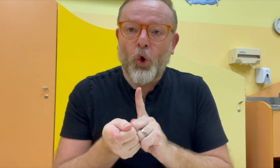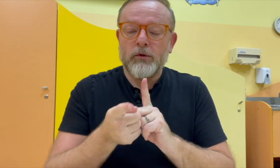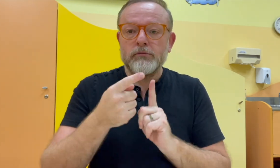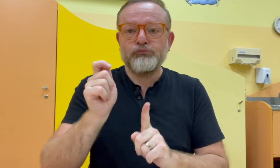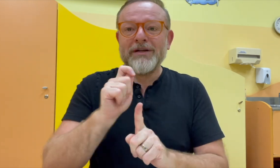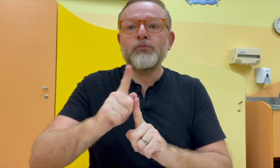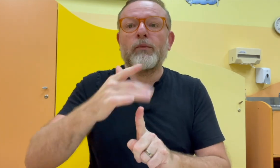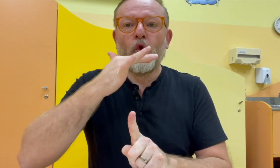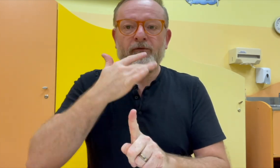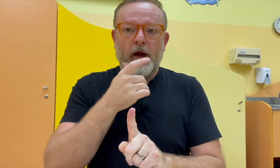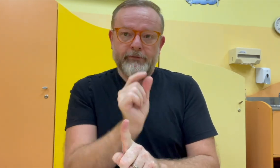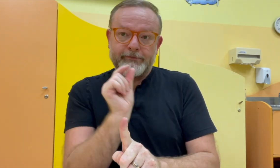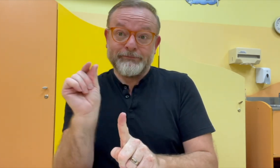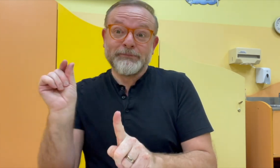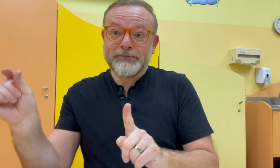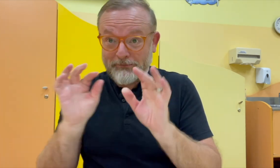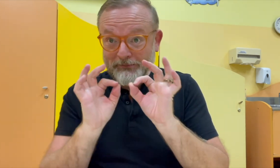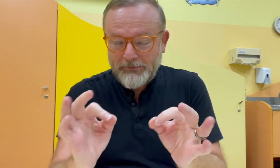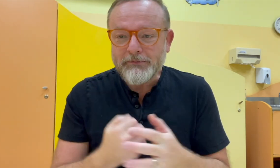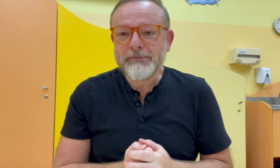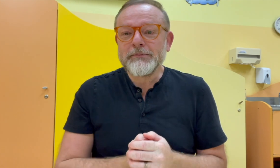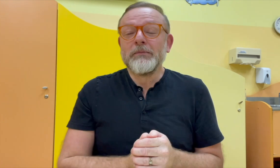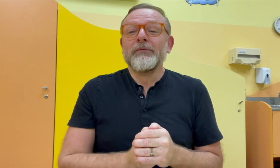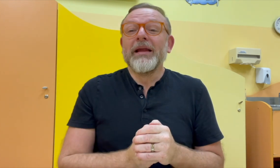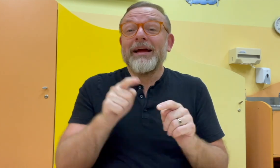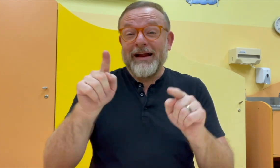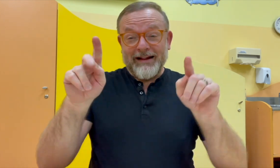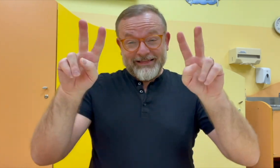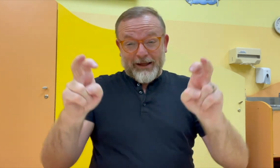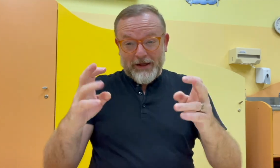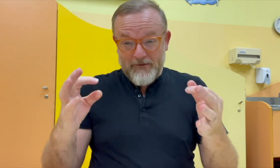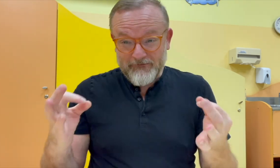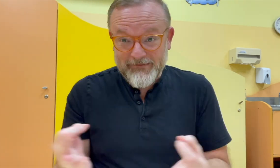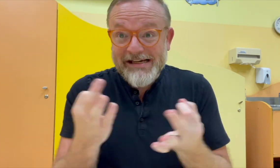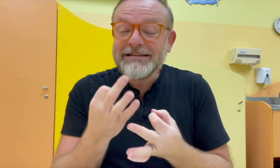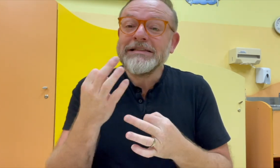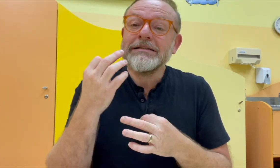měl čas na překlad a by stihl dořít to, vlastně já budu říkat.